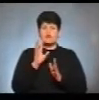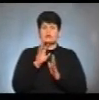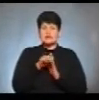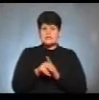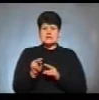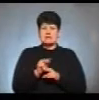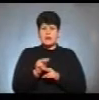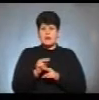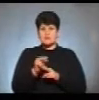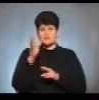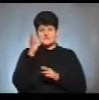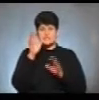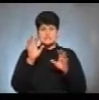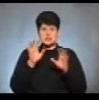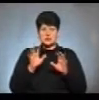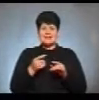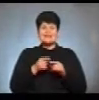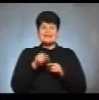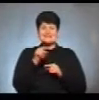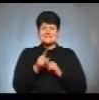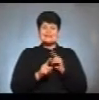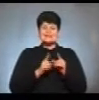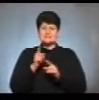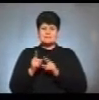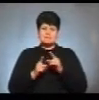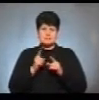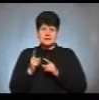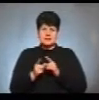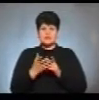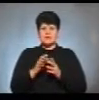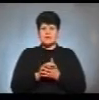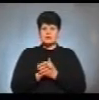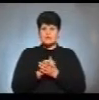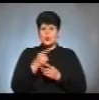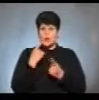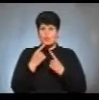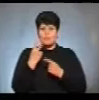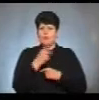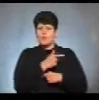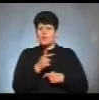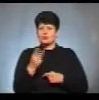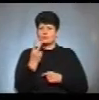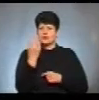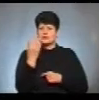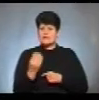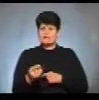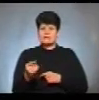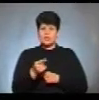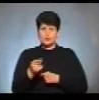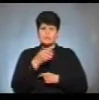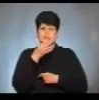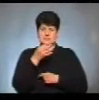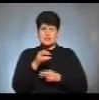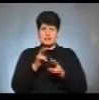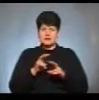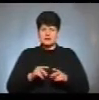правки в освітнє законодавство. Ці зміни сектор освіти Асоціації обговорював протягом двох днів. У Тернополі розповіла аналітик